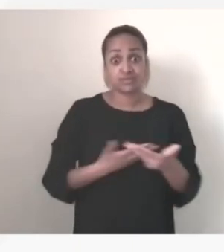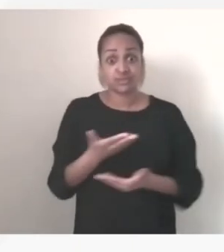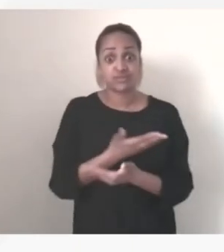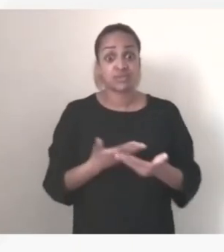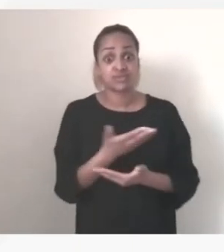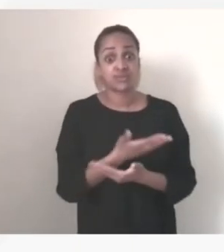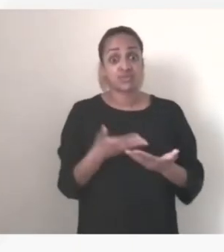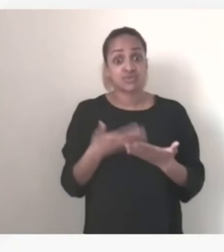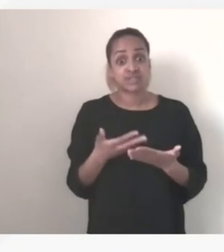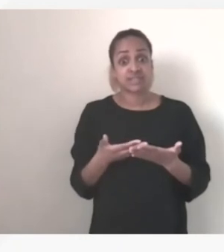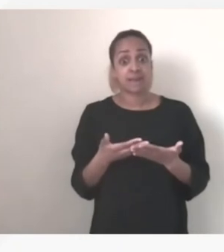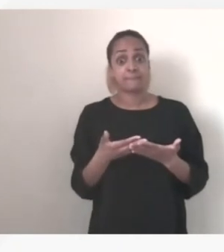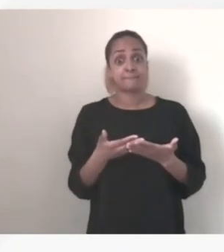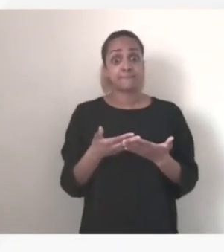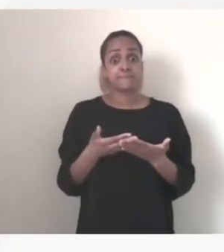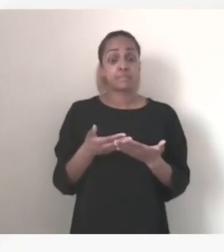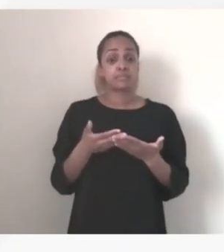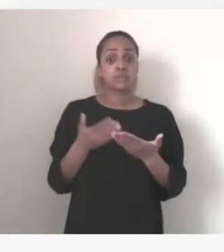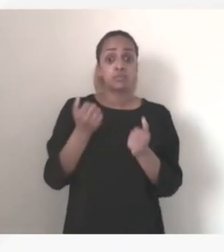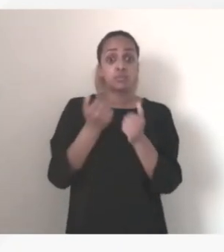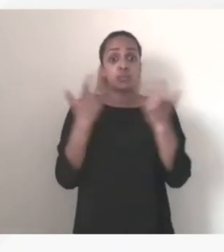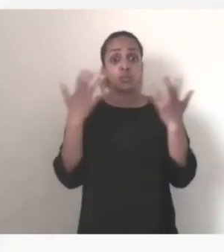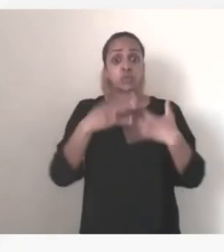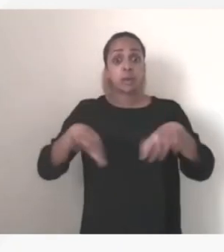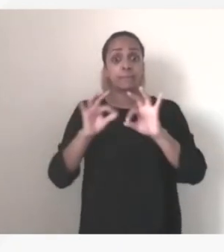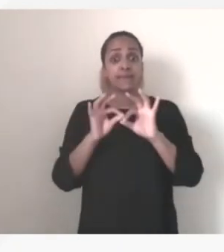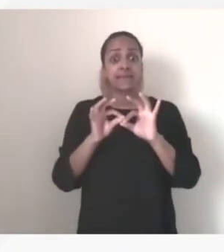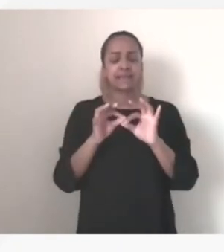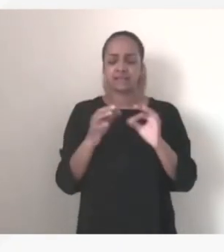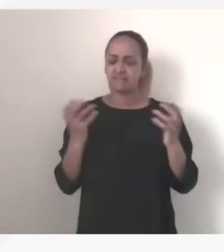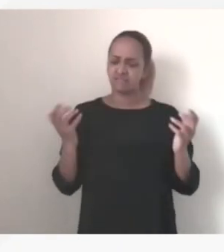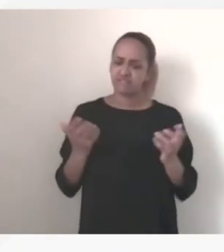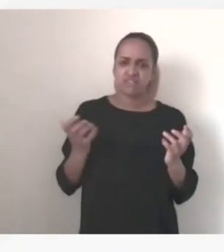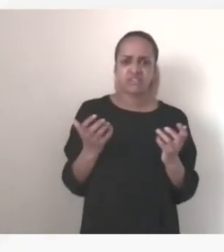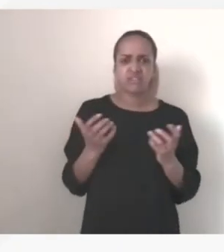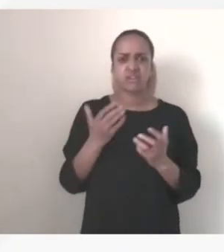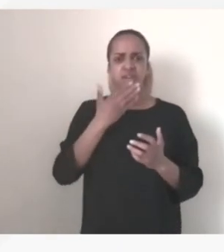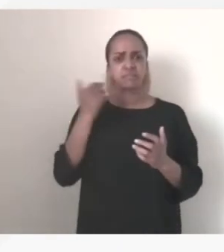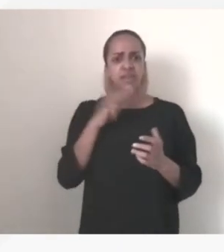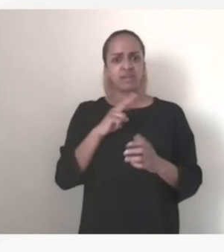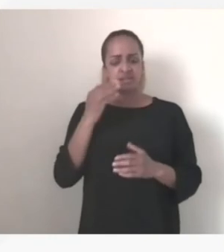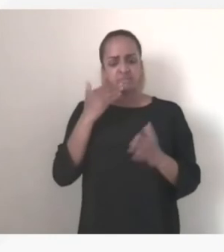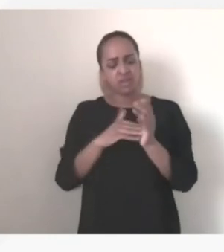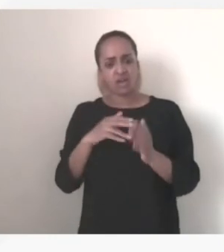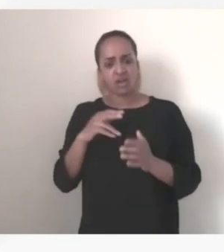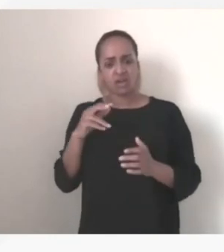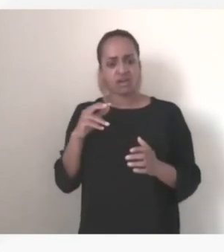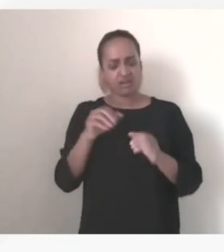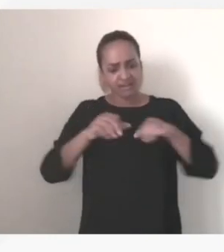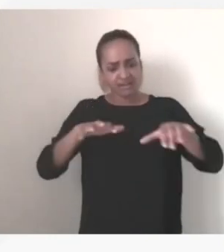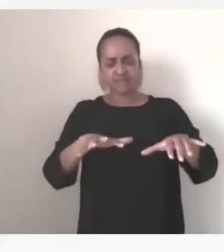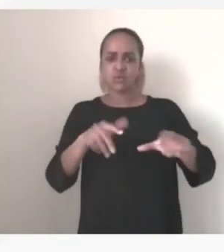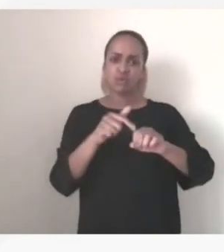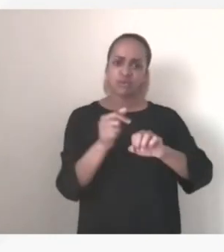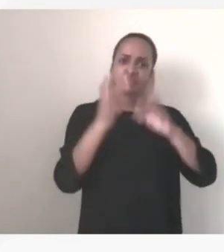mentionné par un certain nombre de pays sur leur volonté d'avoir une meilleure visibilité sur leur réseau je veux préciser que